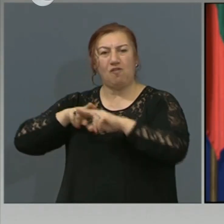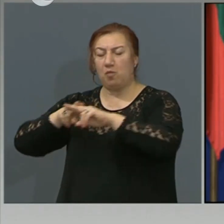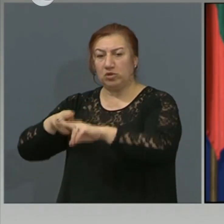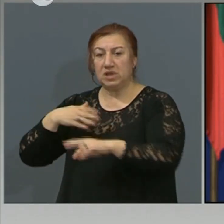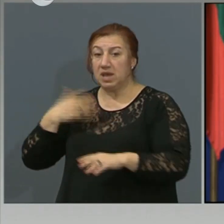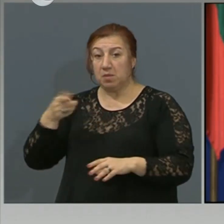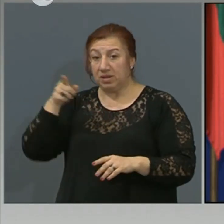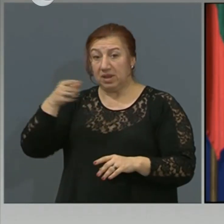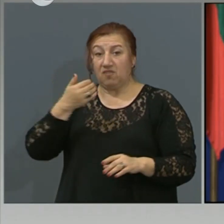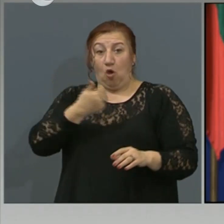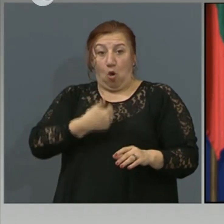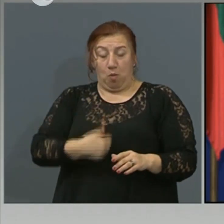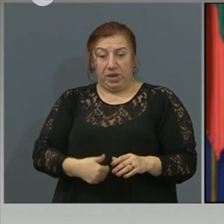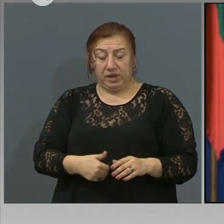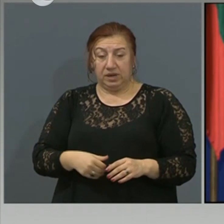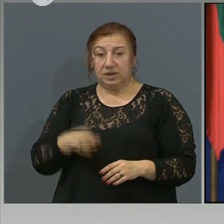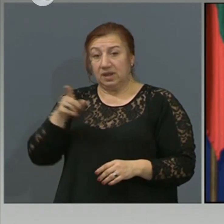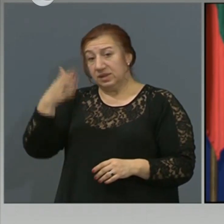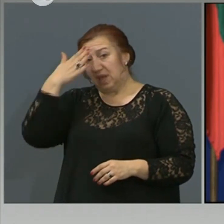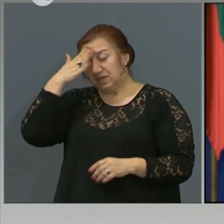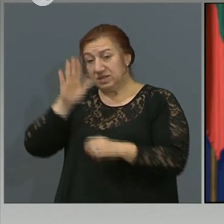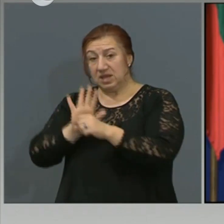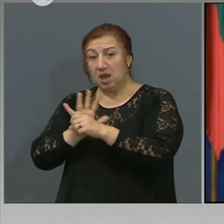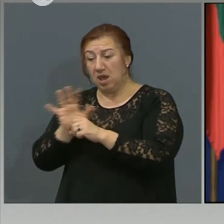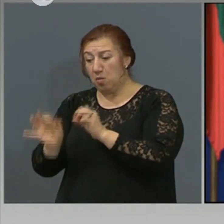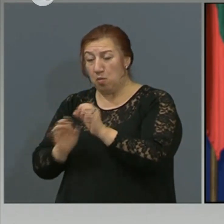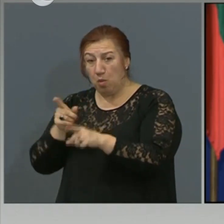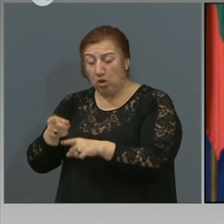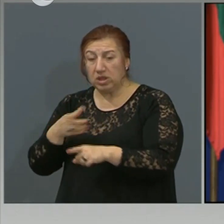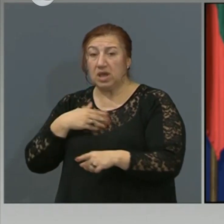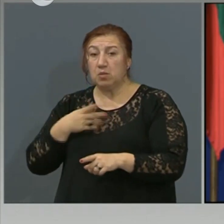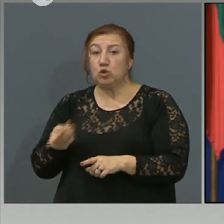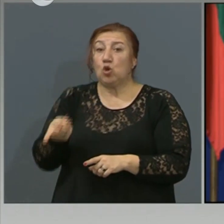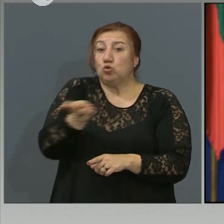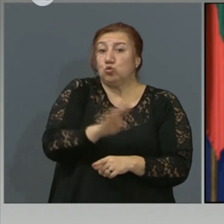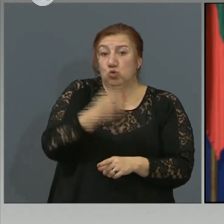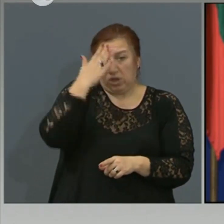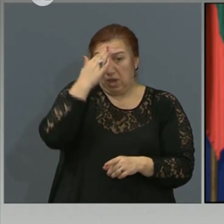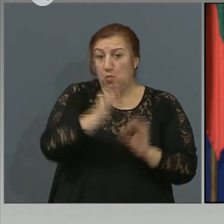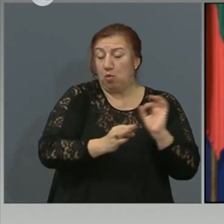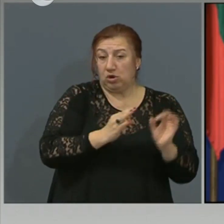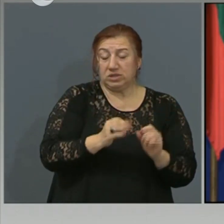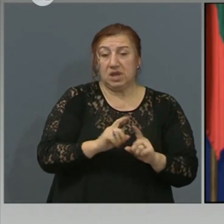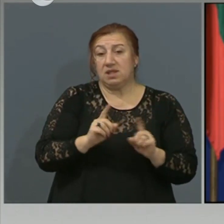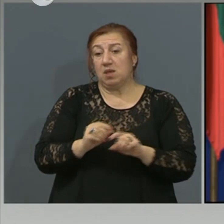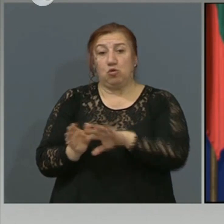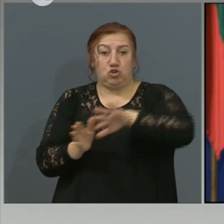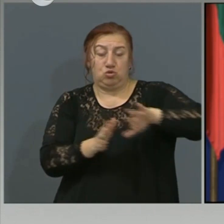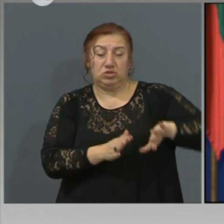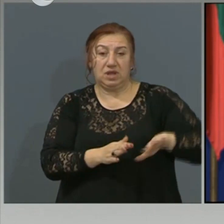Тези болни боледуват и от други болести. Те не могат да бъдат лишени от грижа. Освен това,